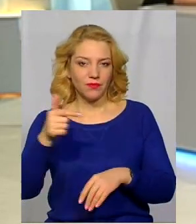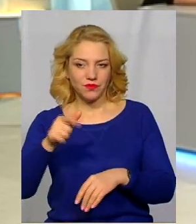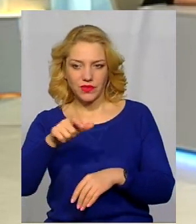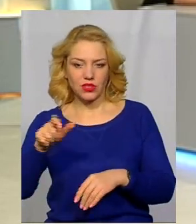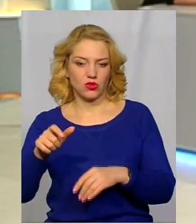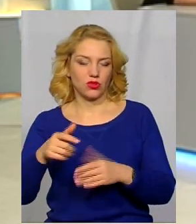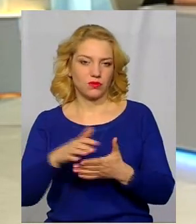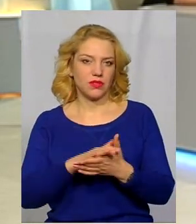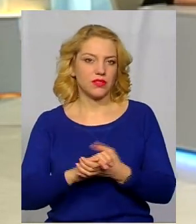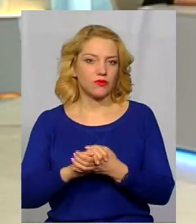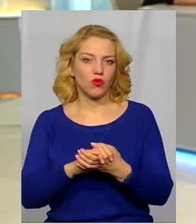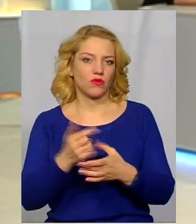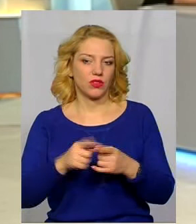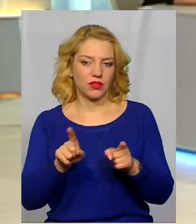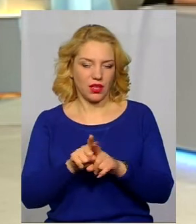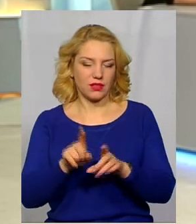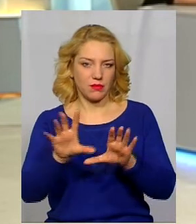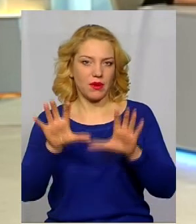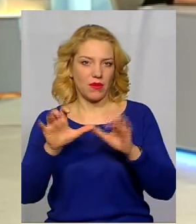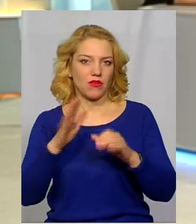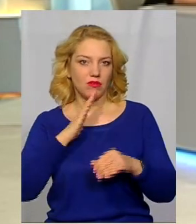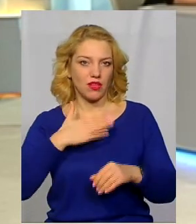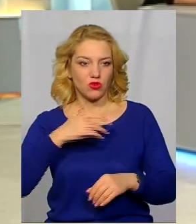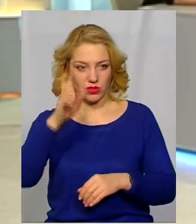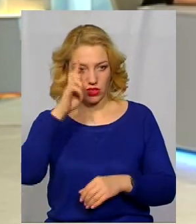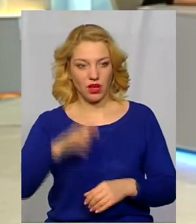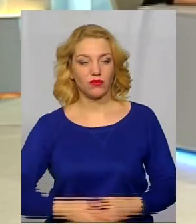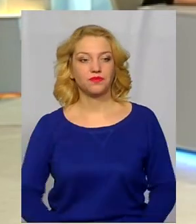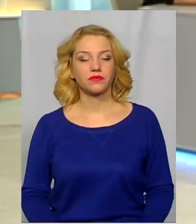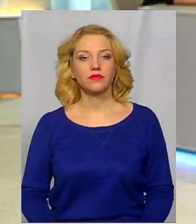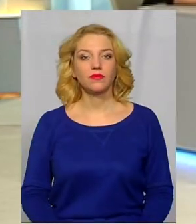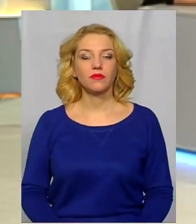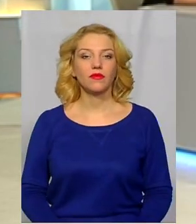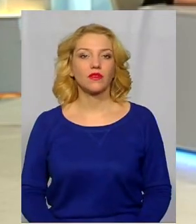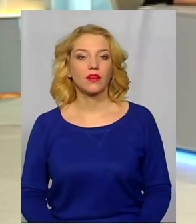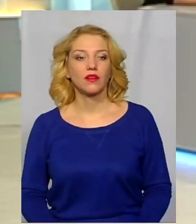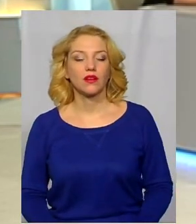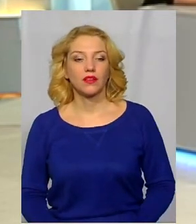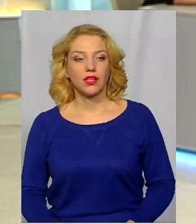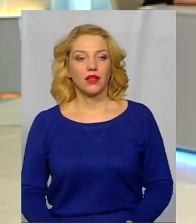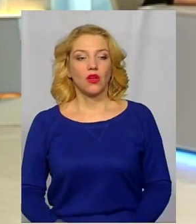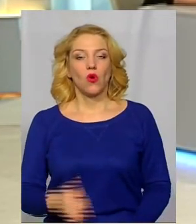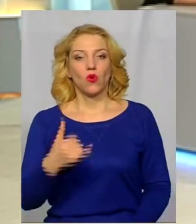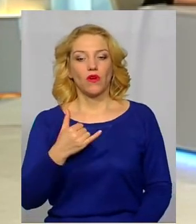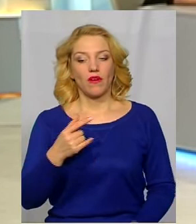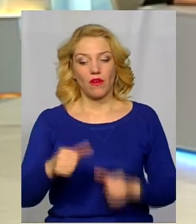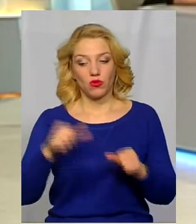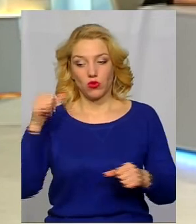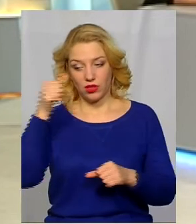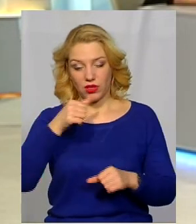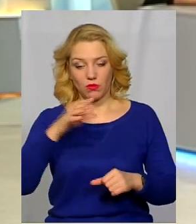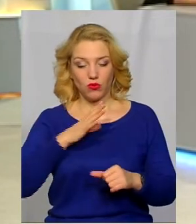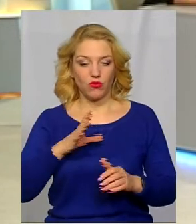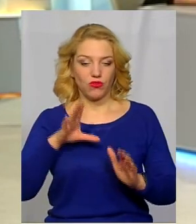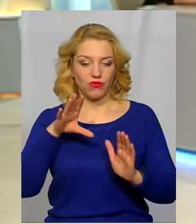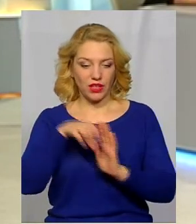сприймають нашу державу і відповідно маємо... Зрозуміло. І менше двох хвилинок до завершення. Пане Дмитре, торік був виданий наказ про